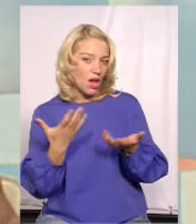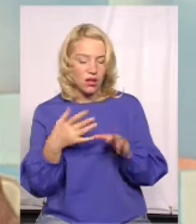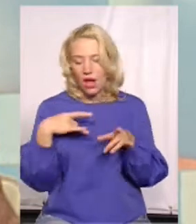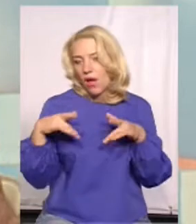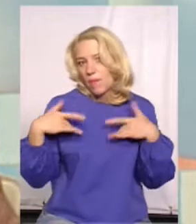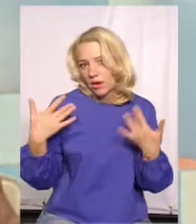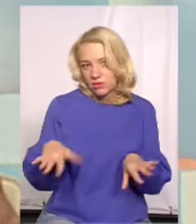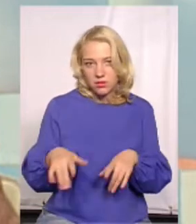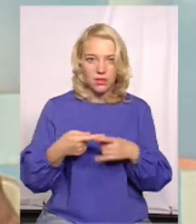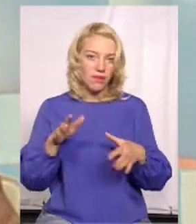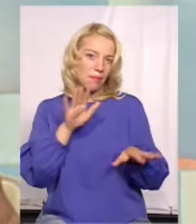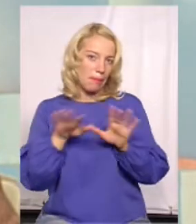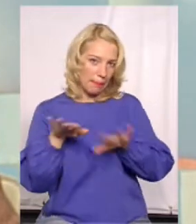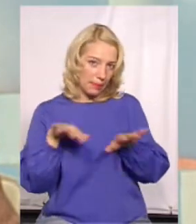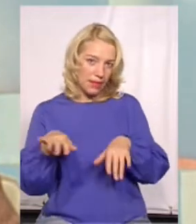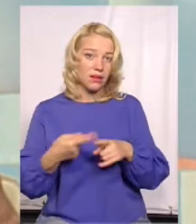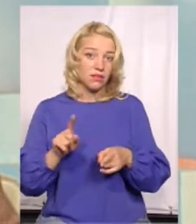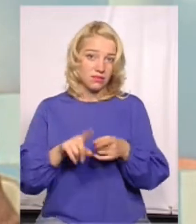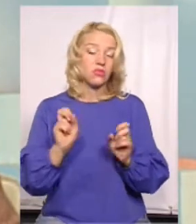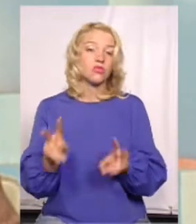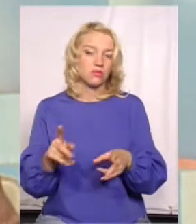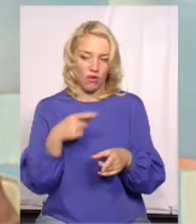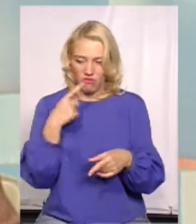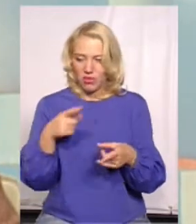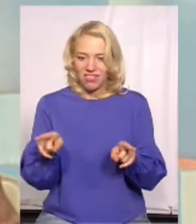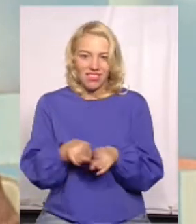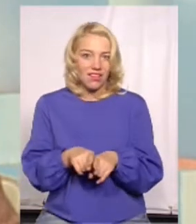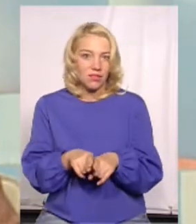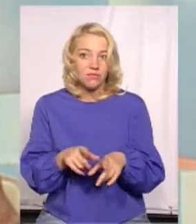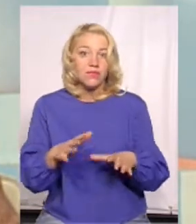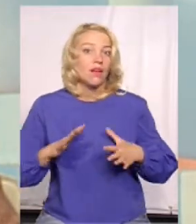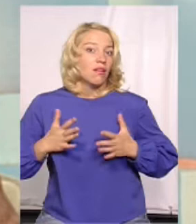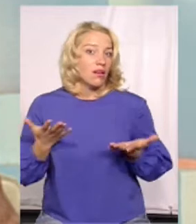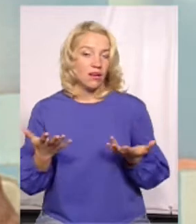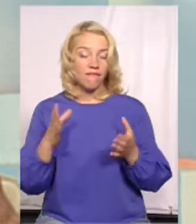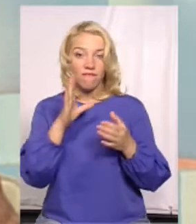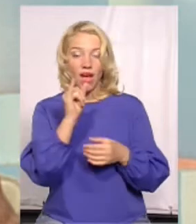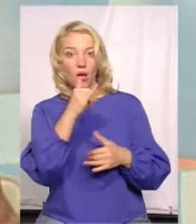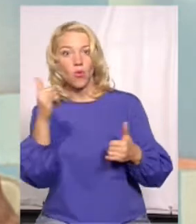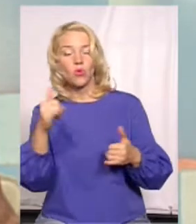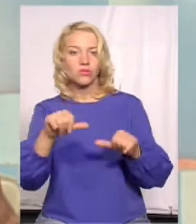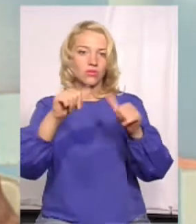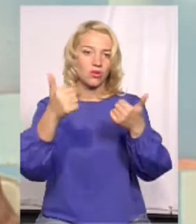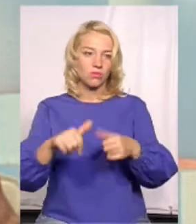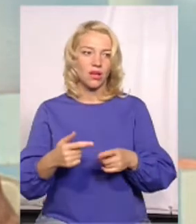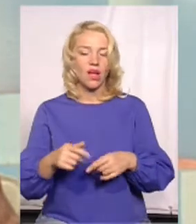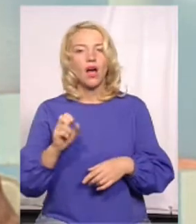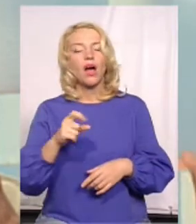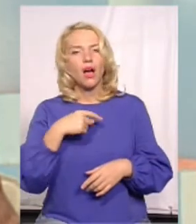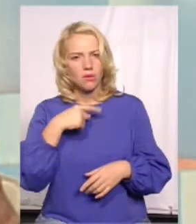яка гедота, та боже, фука, кабєка. І водночас цим це говориться з таким захватом, типу, вау, скульптури. А, да, ми ж